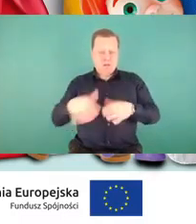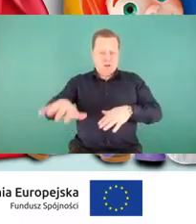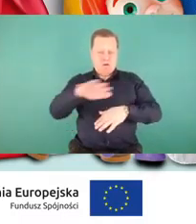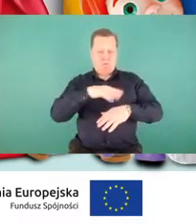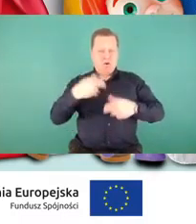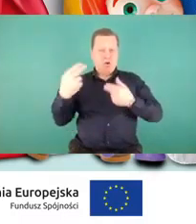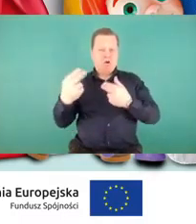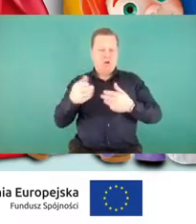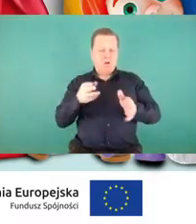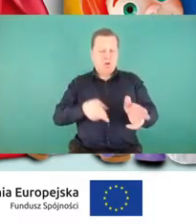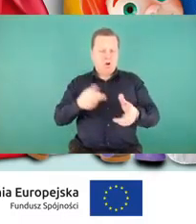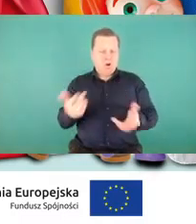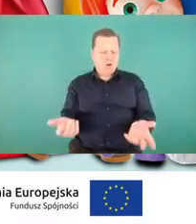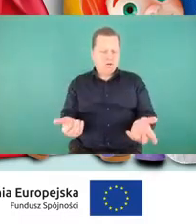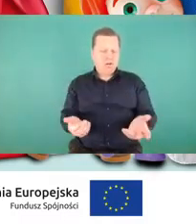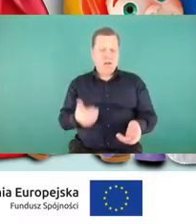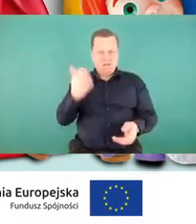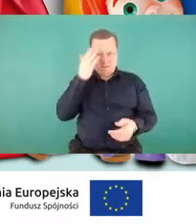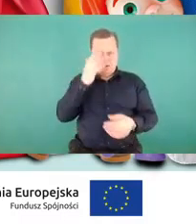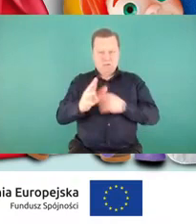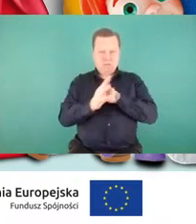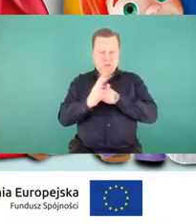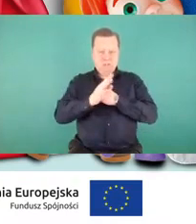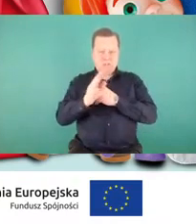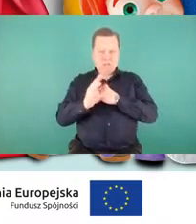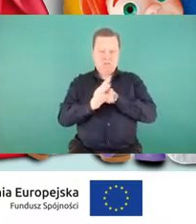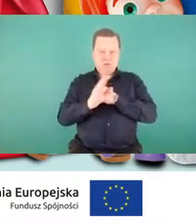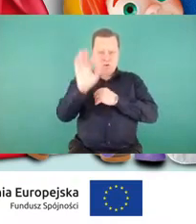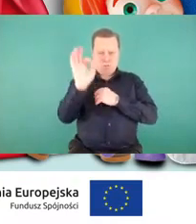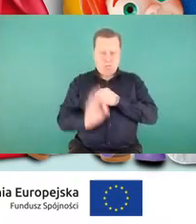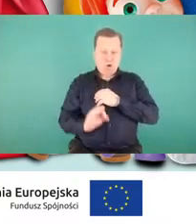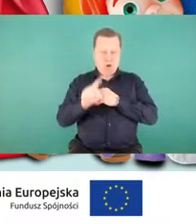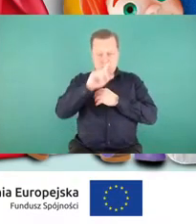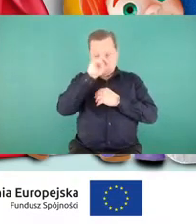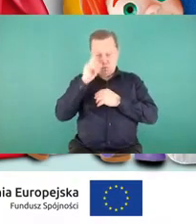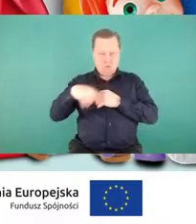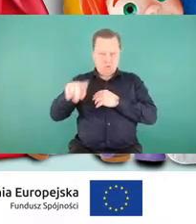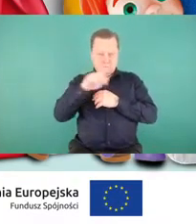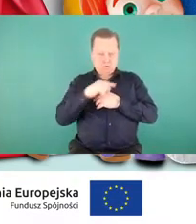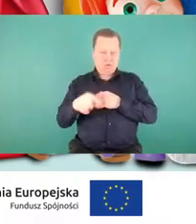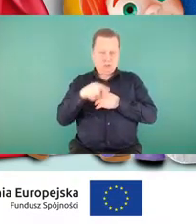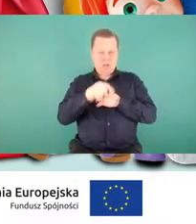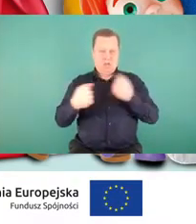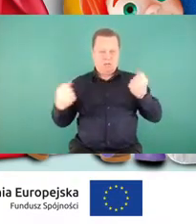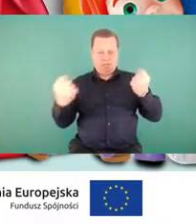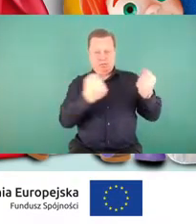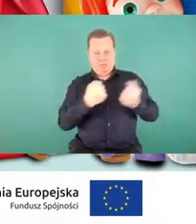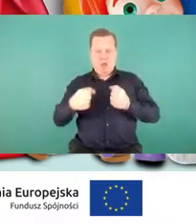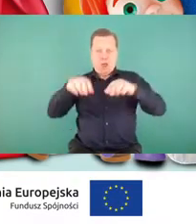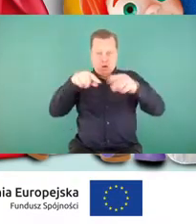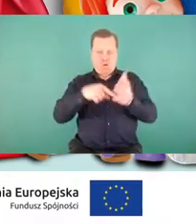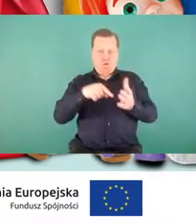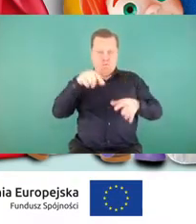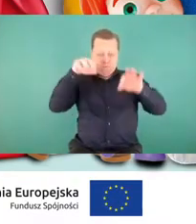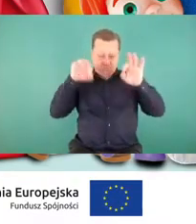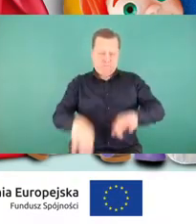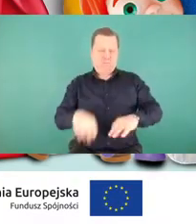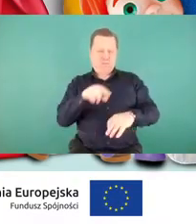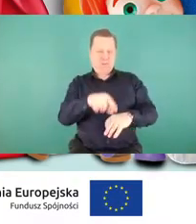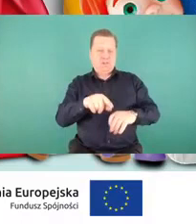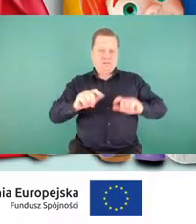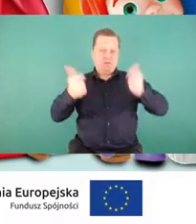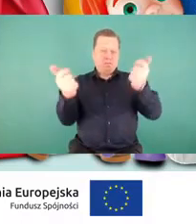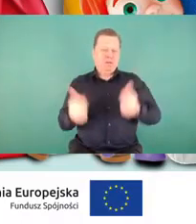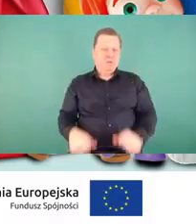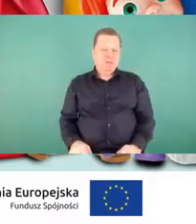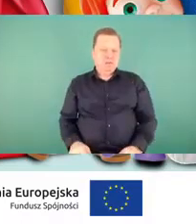przecież wiemy, że ponad 90% kierujących niestety sama jest winna tym zdarzeniom na przejazdach kolejowo-drogowych. Dlatego chcemy